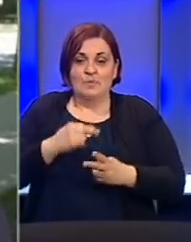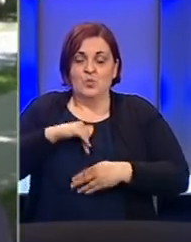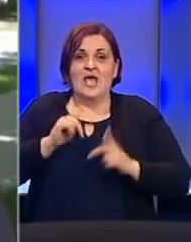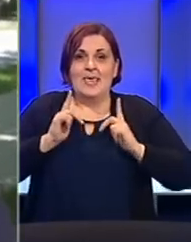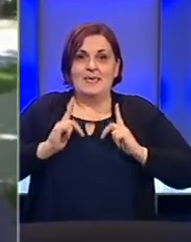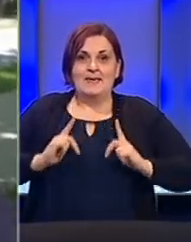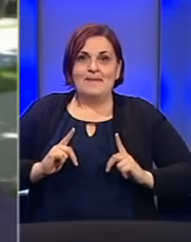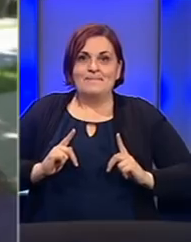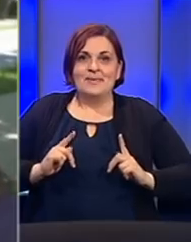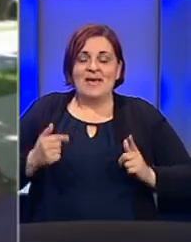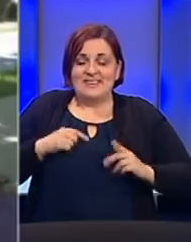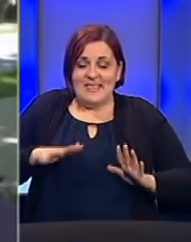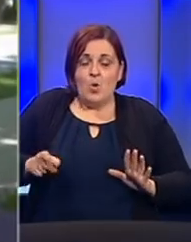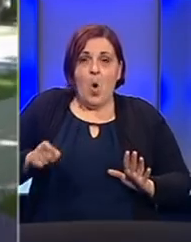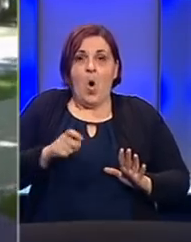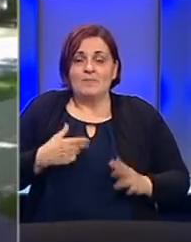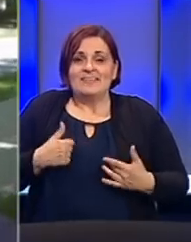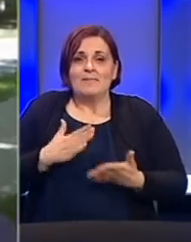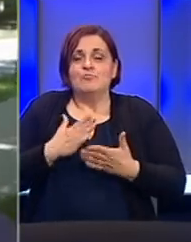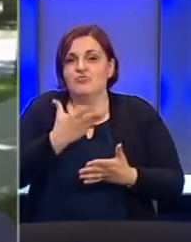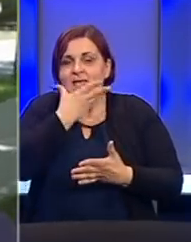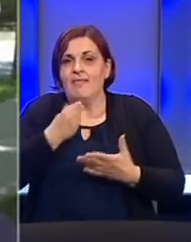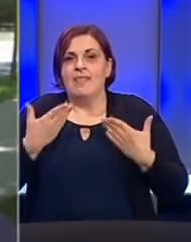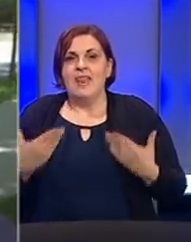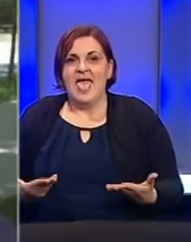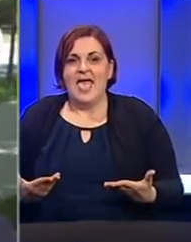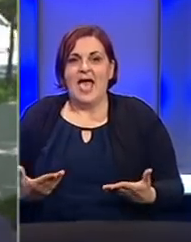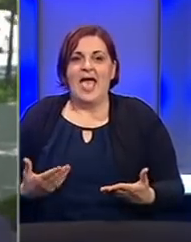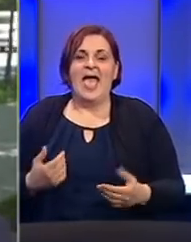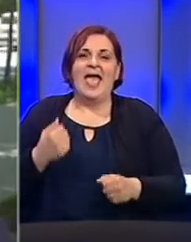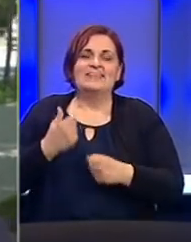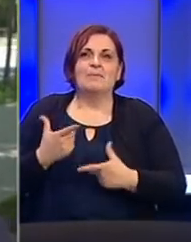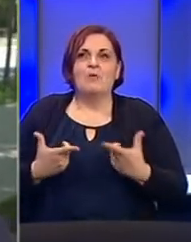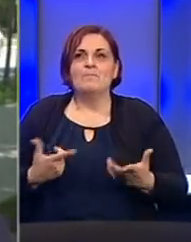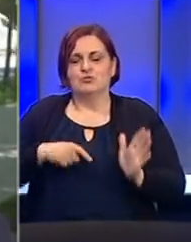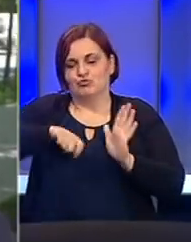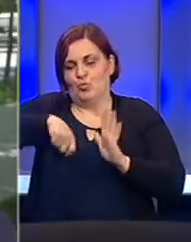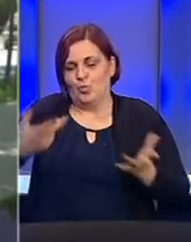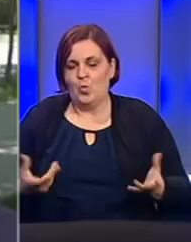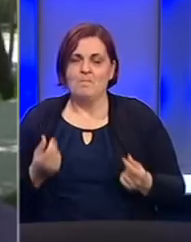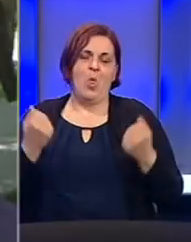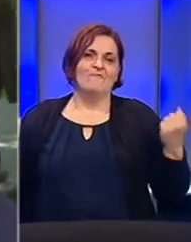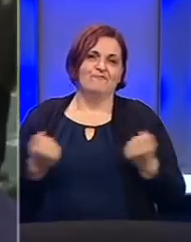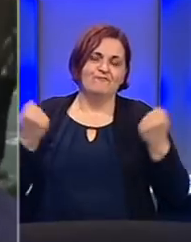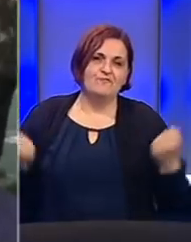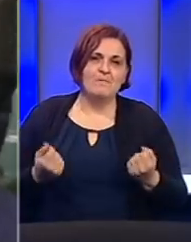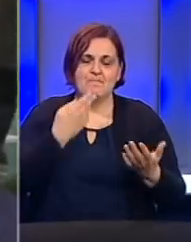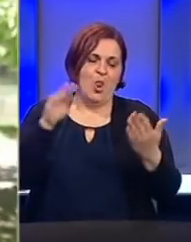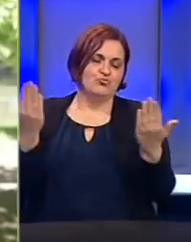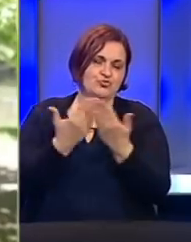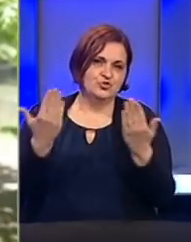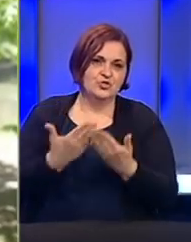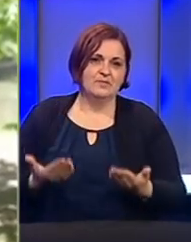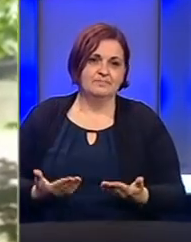da svoju mikrosredinu organizujem tako da mi je lijepo. Znači da pravim ugođaj da nešto kuham, da malo vježbam, da malo čitam.